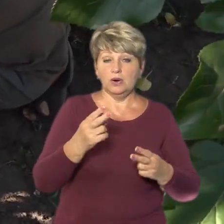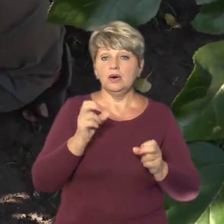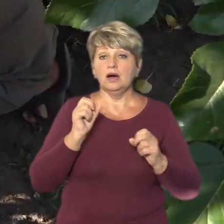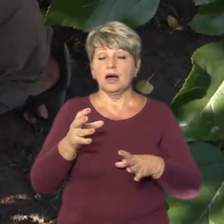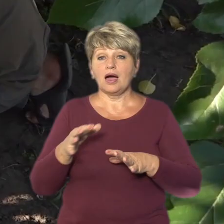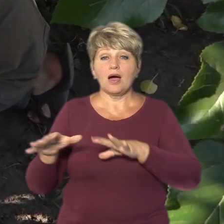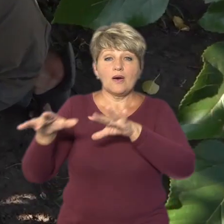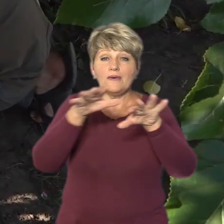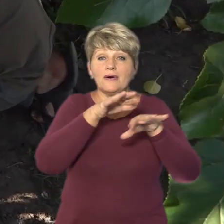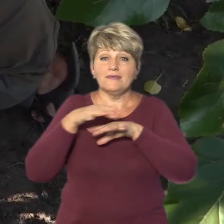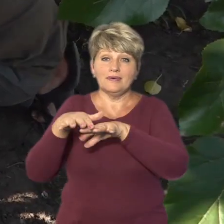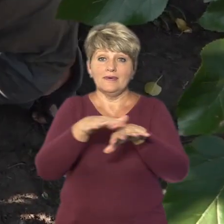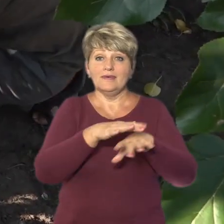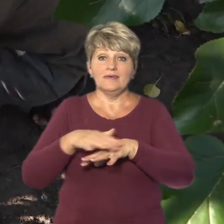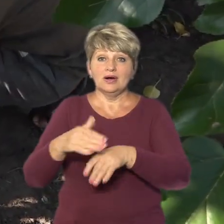сісти.